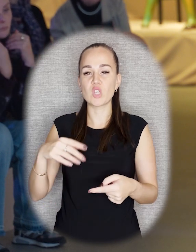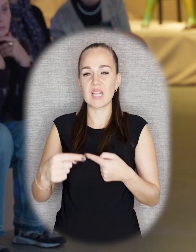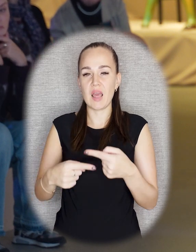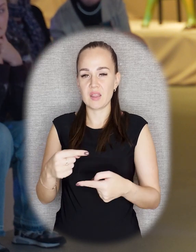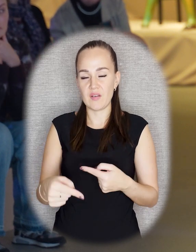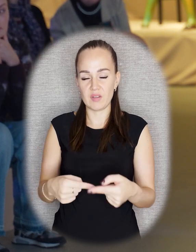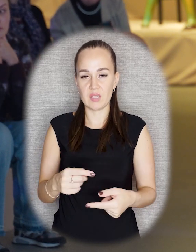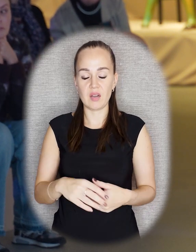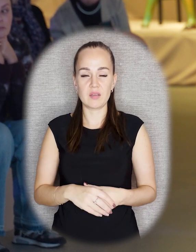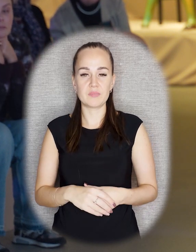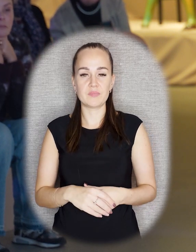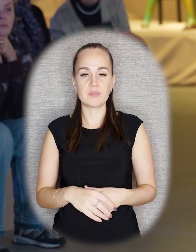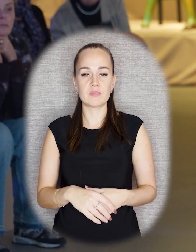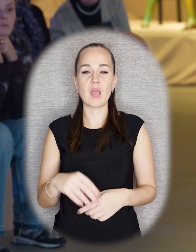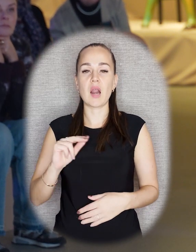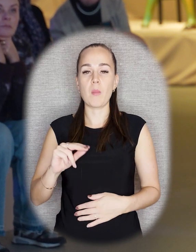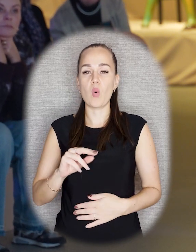многочисленных последователей.